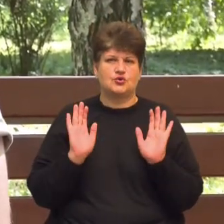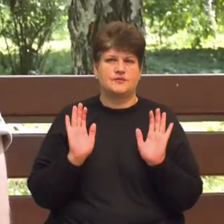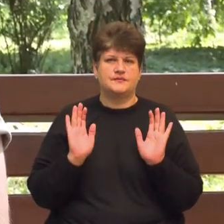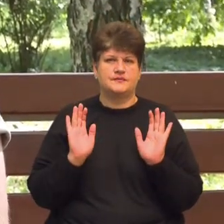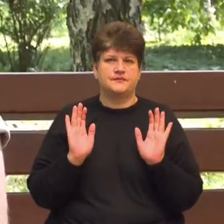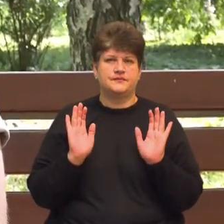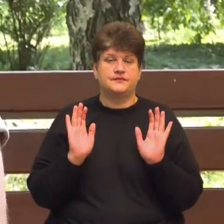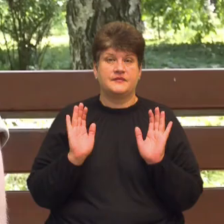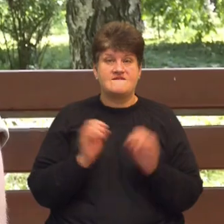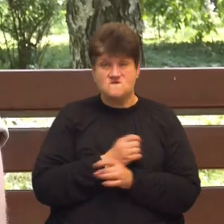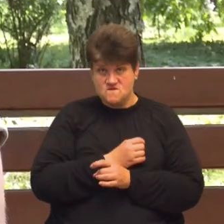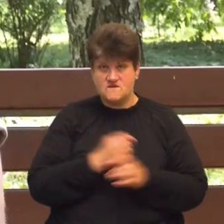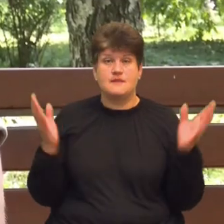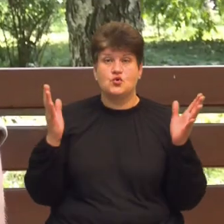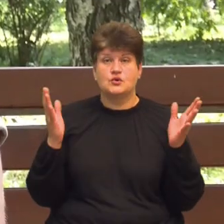Вибух,